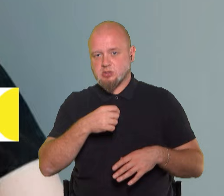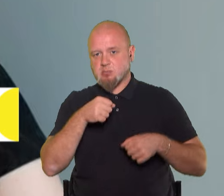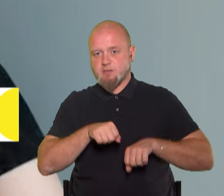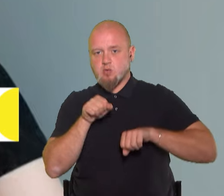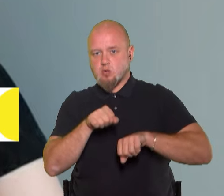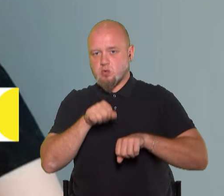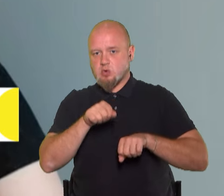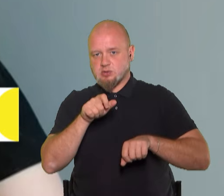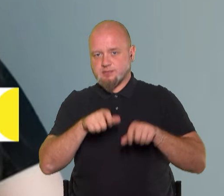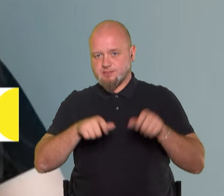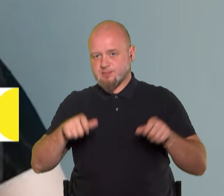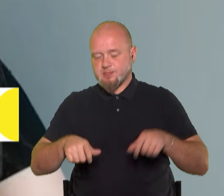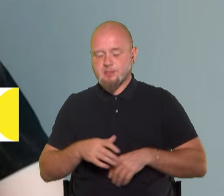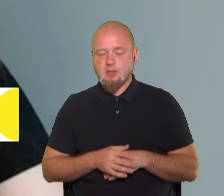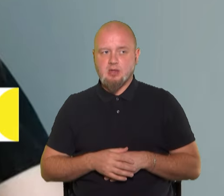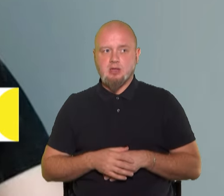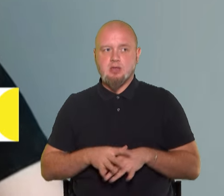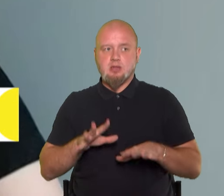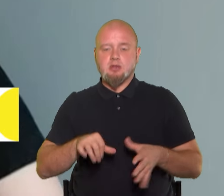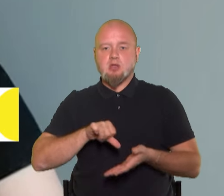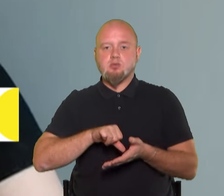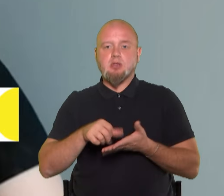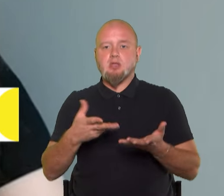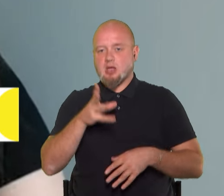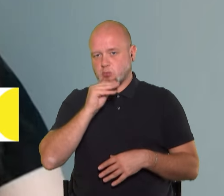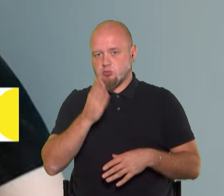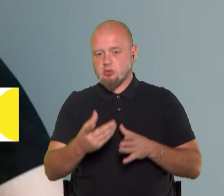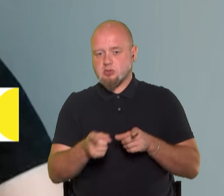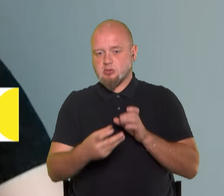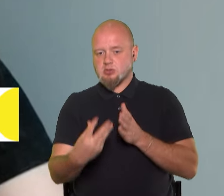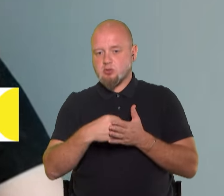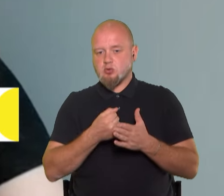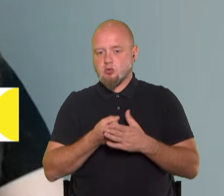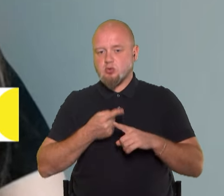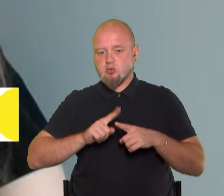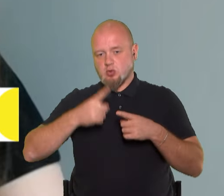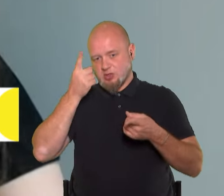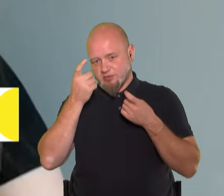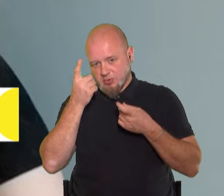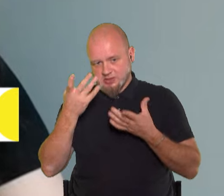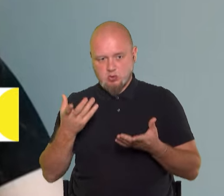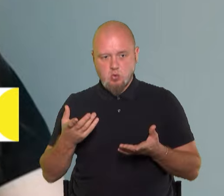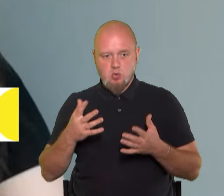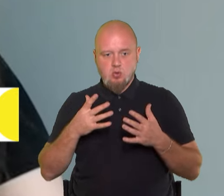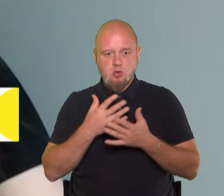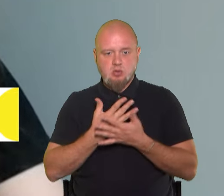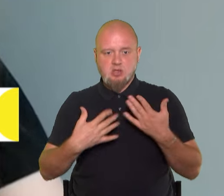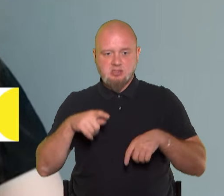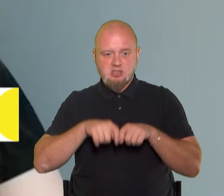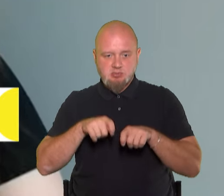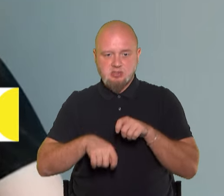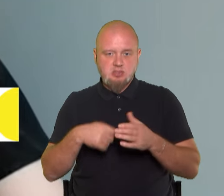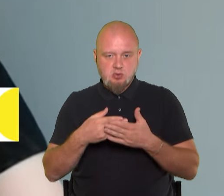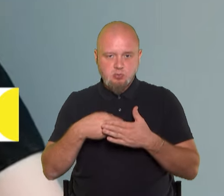правоохоронців, на суб'єктів, які можуть бути залучені до цього інформаційно, на різні експортизи.